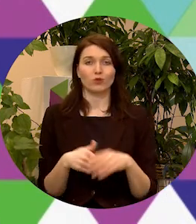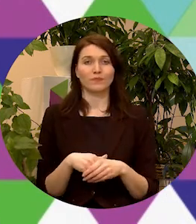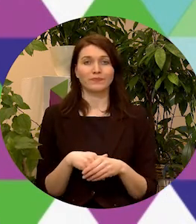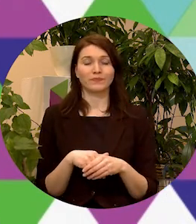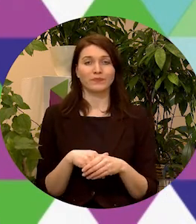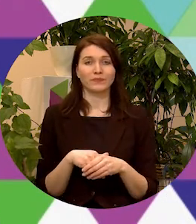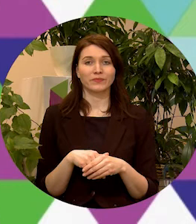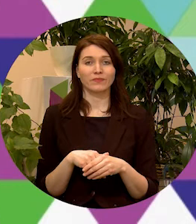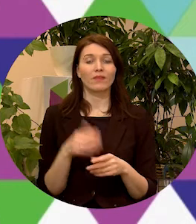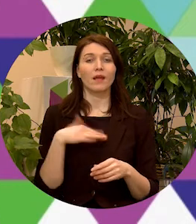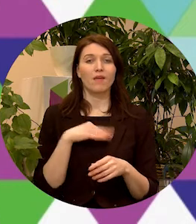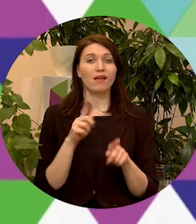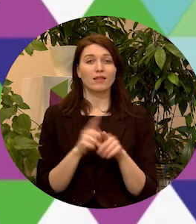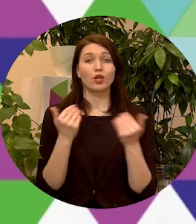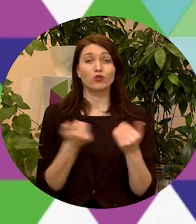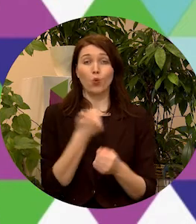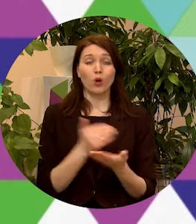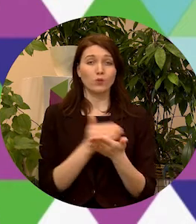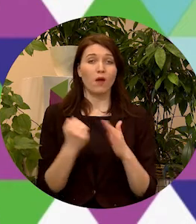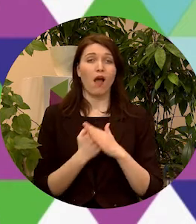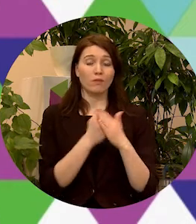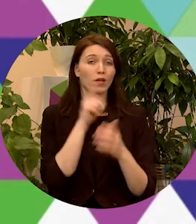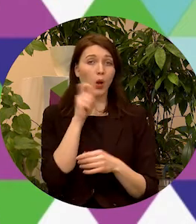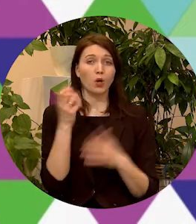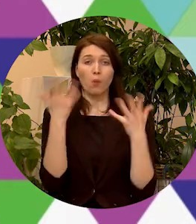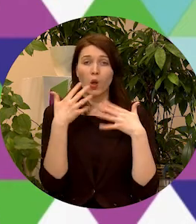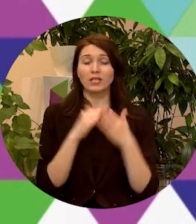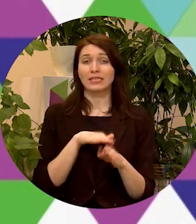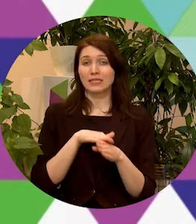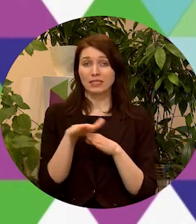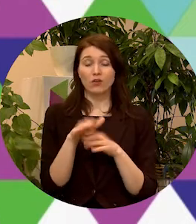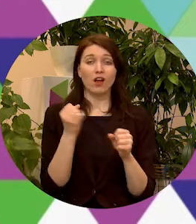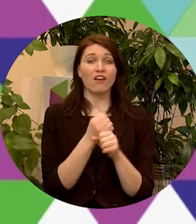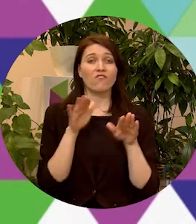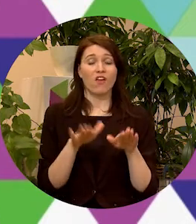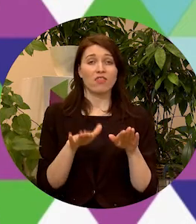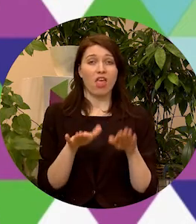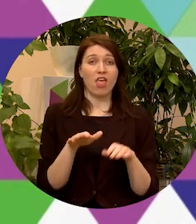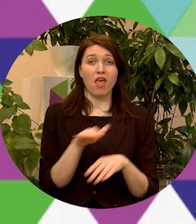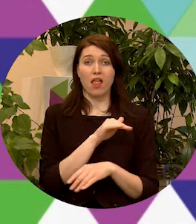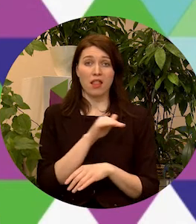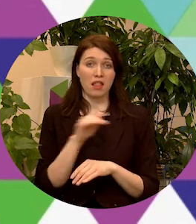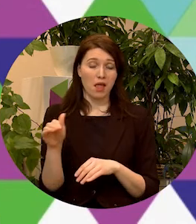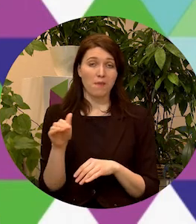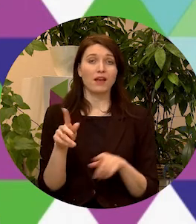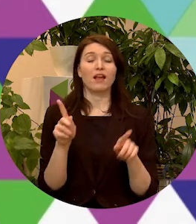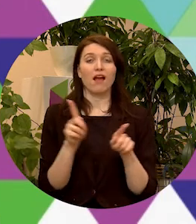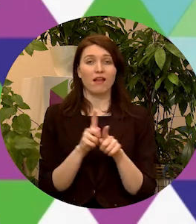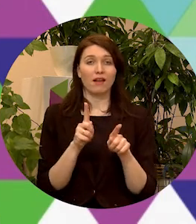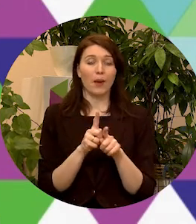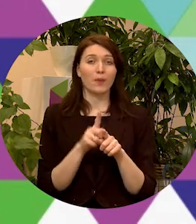Šogad mēs arī turpināsim atbalstīt jaunatnes politikas īstenošanu gan vietējā līmenī, tāpat arī